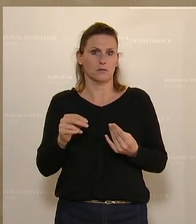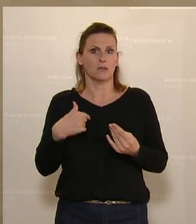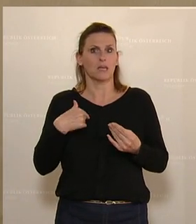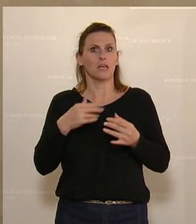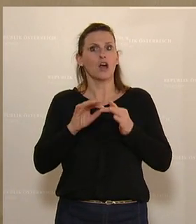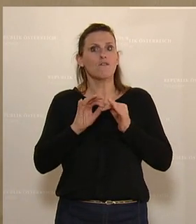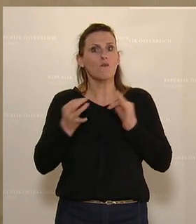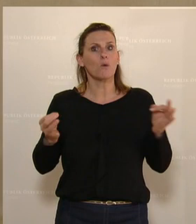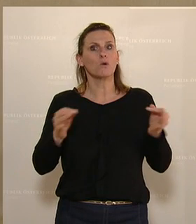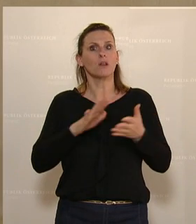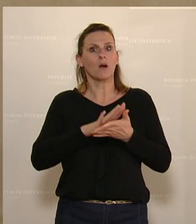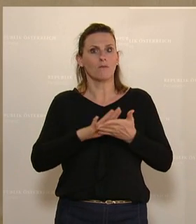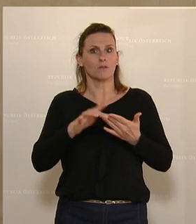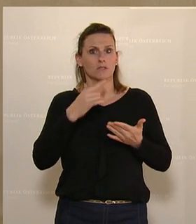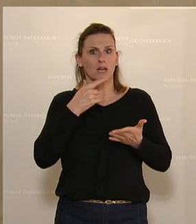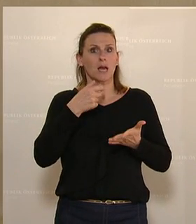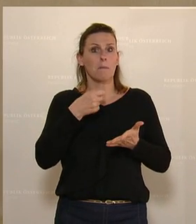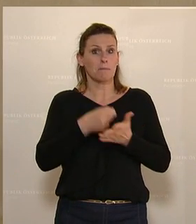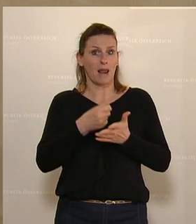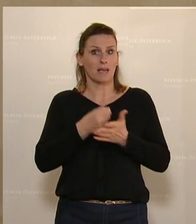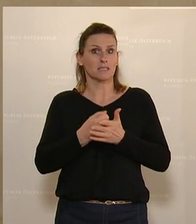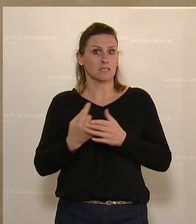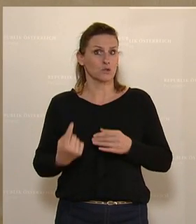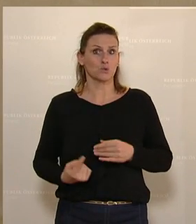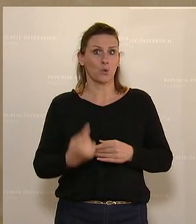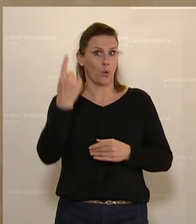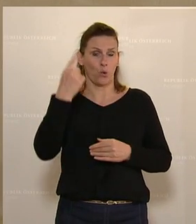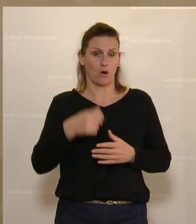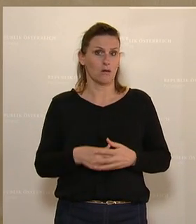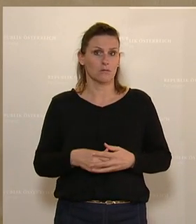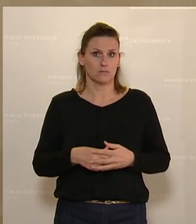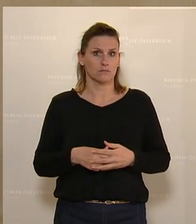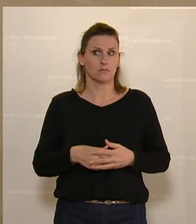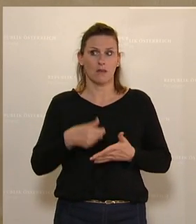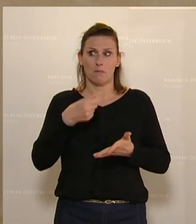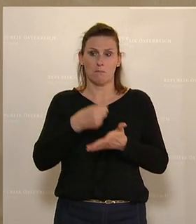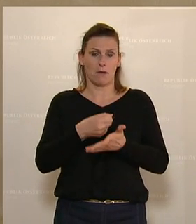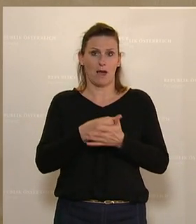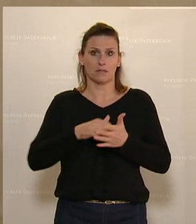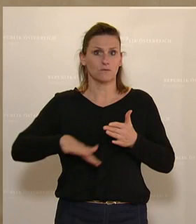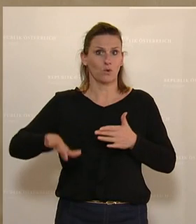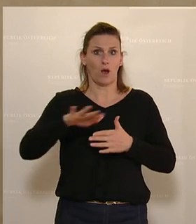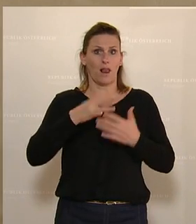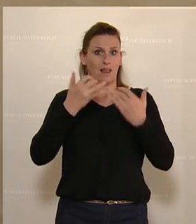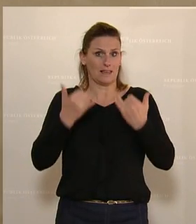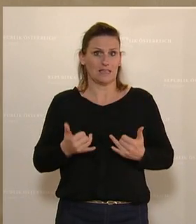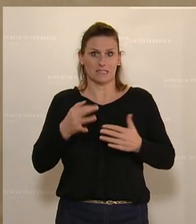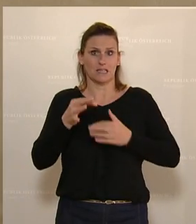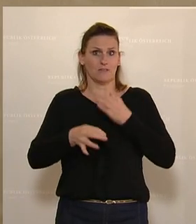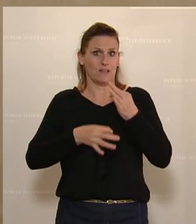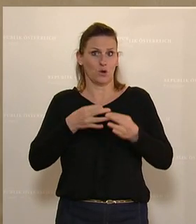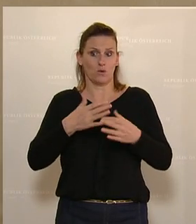formulieren, der Preis ist zu hoch. Der Preis, den wir alle zahlen für diese Entwicklung,